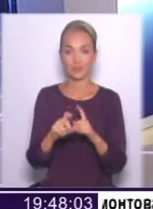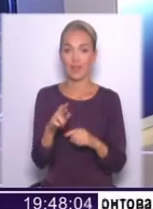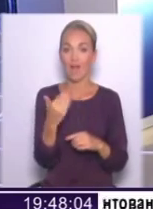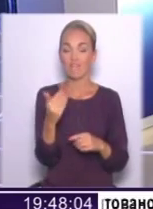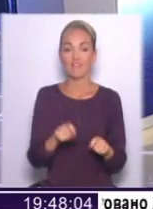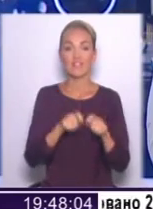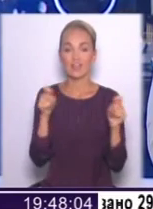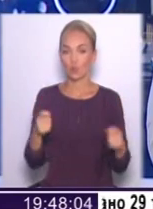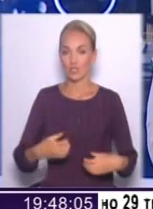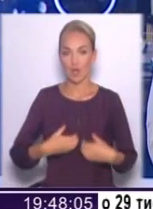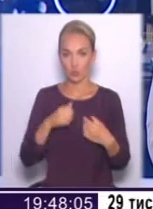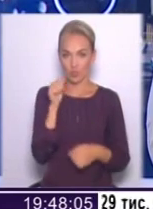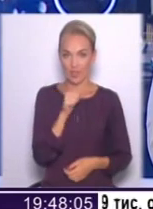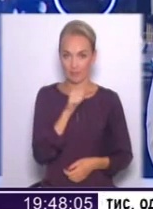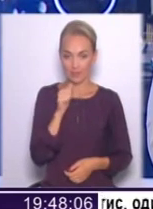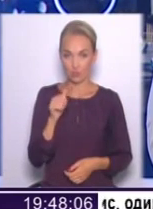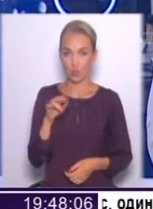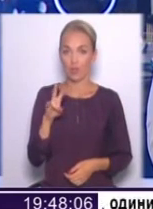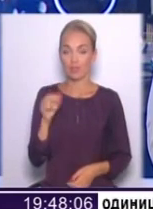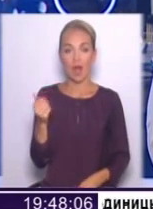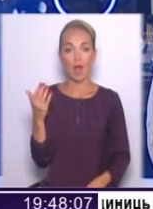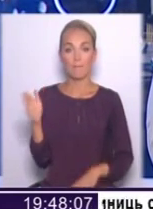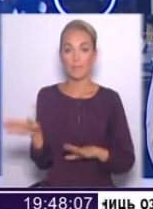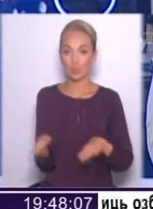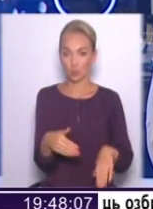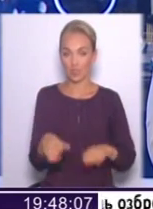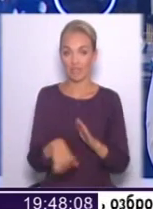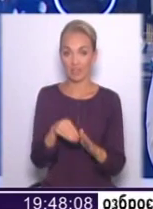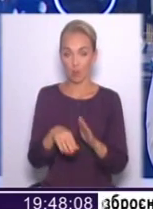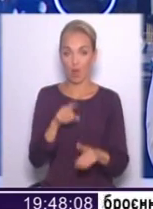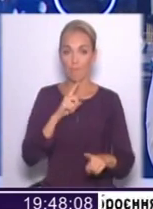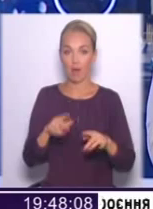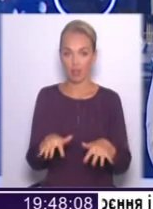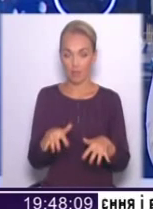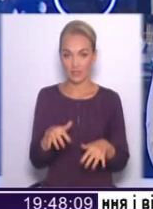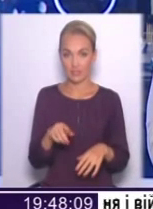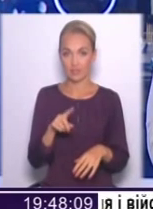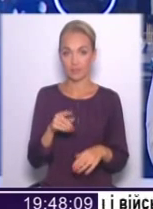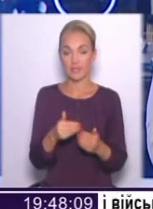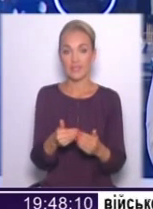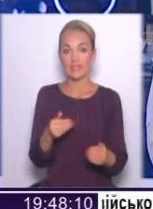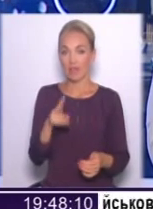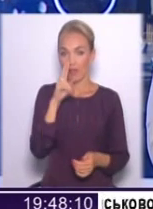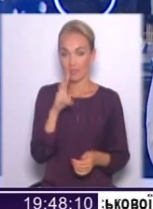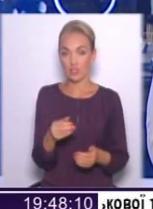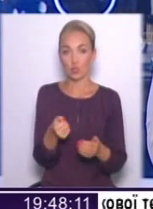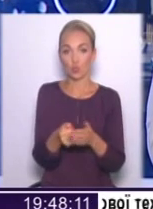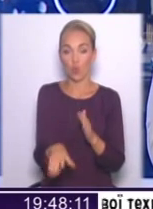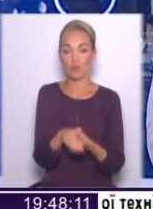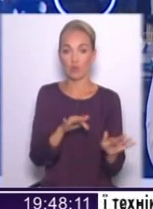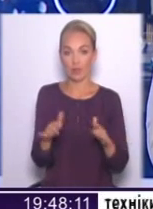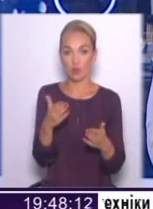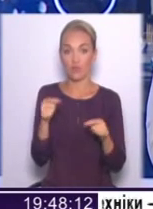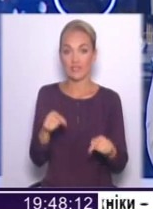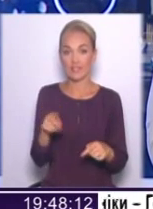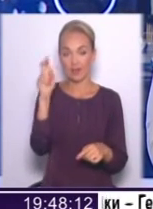Всі розуміють? На минулих виборах парламентських, от за два місяці до виборчої кампанії. Якщо в цій країні було